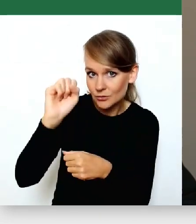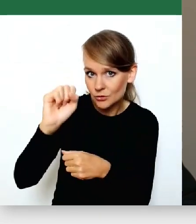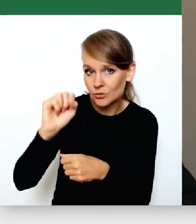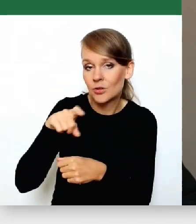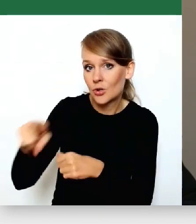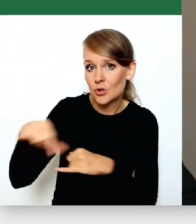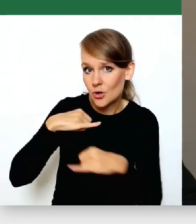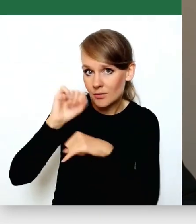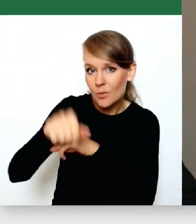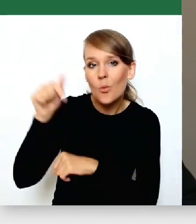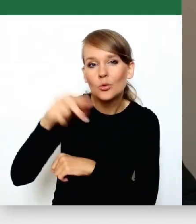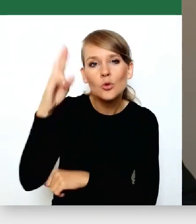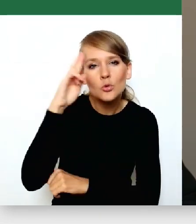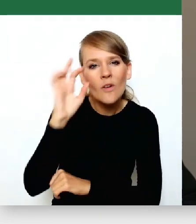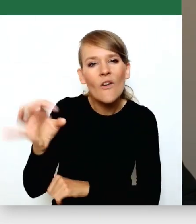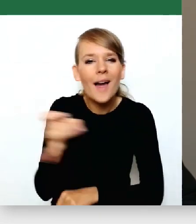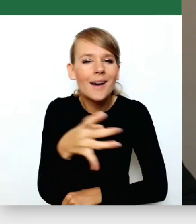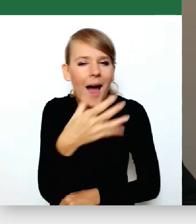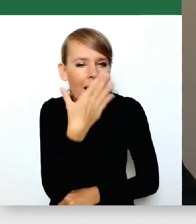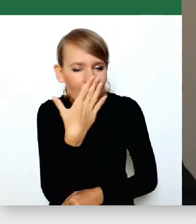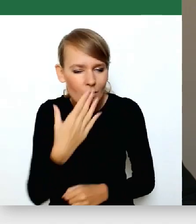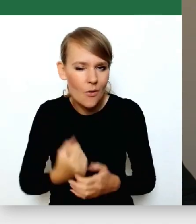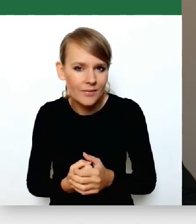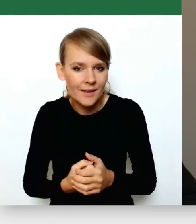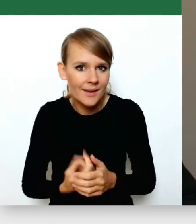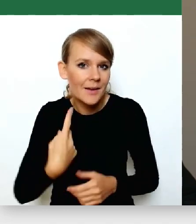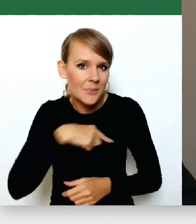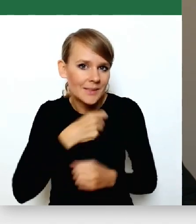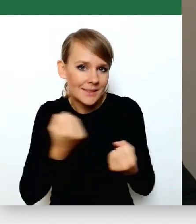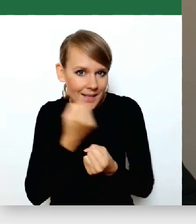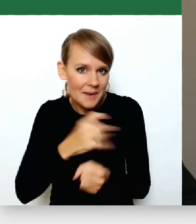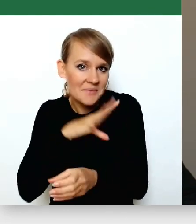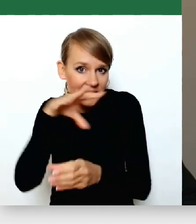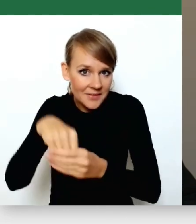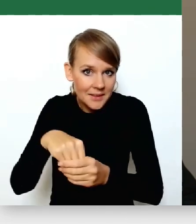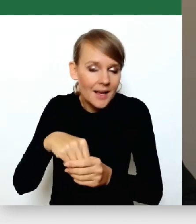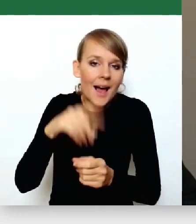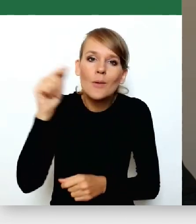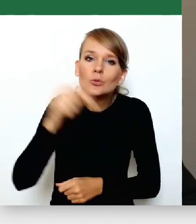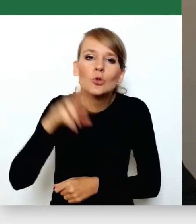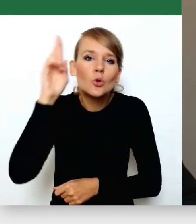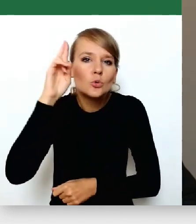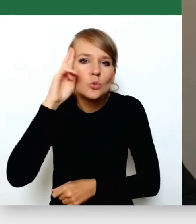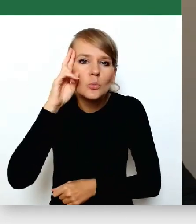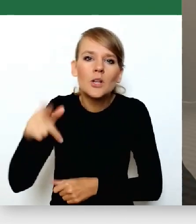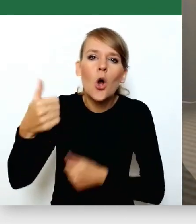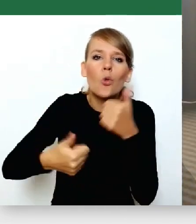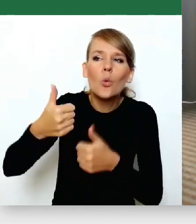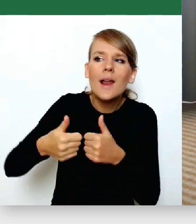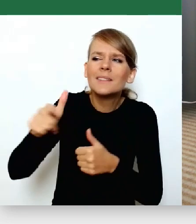ich grę. I my staramy się w tej grze uczestniczyć, ale rozumiejąc to, co robi konkurencja.